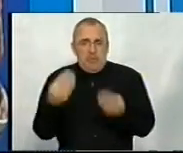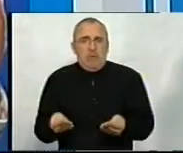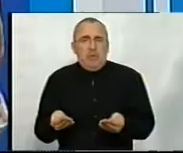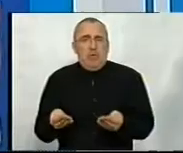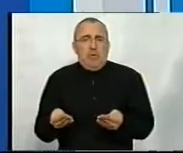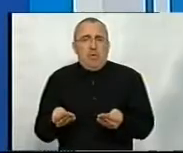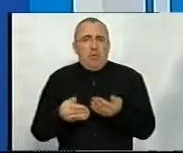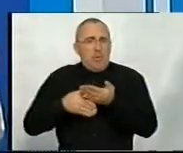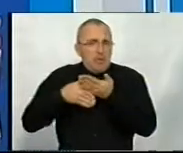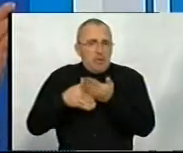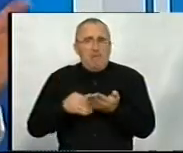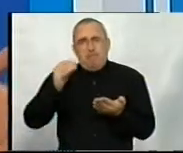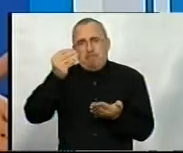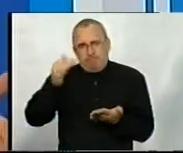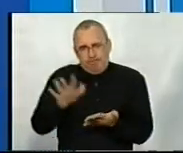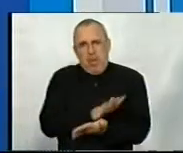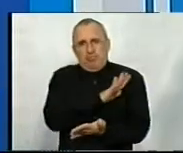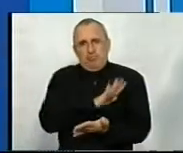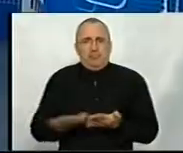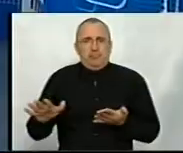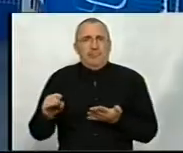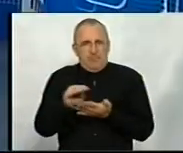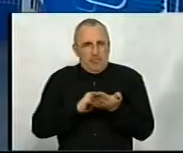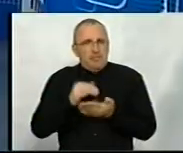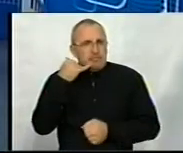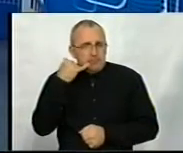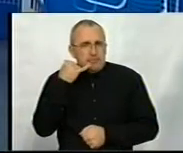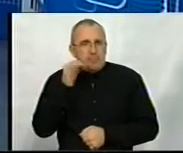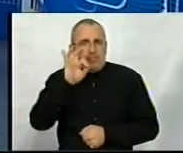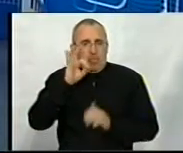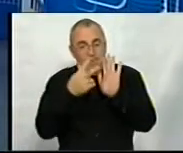допомогу безкоштовною. Ще раз повторюйте телефон, будь ласка.